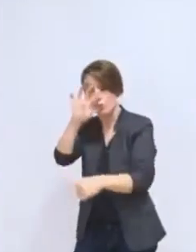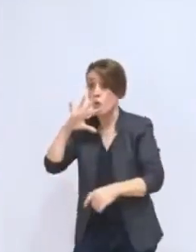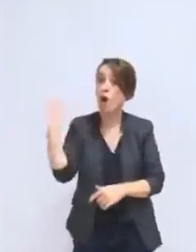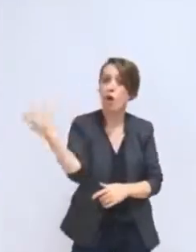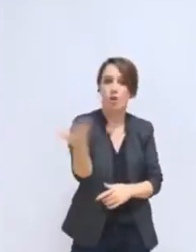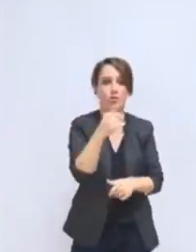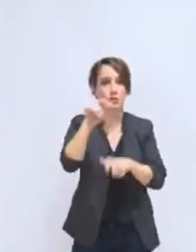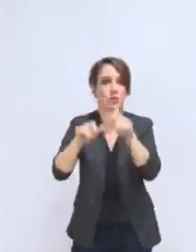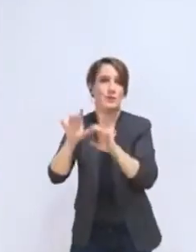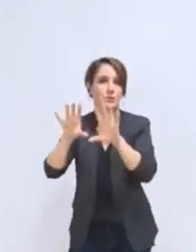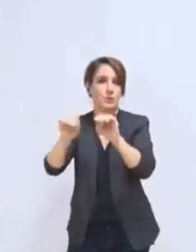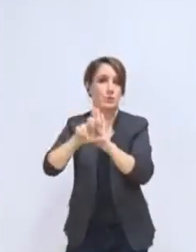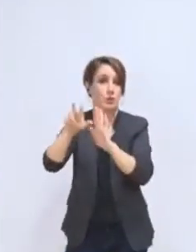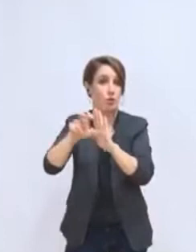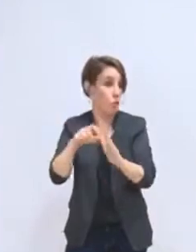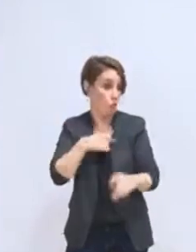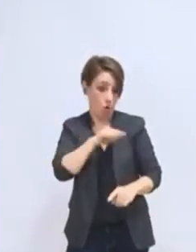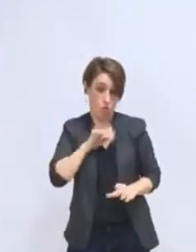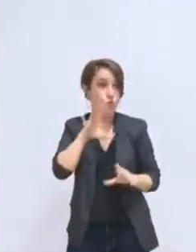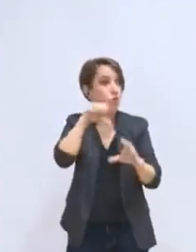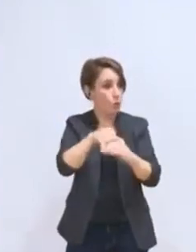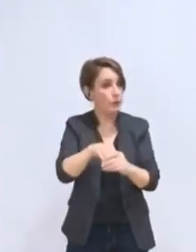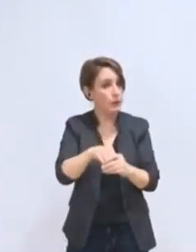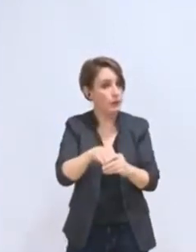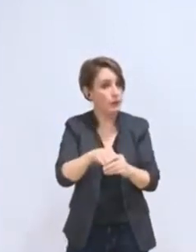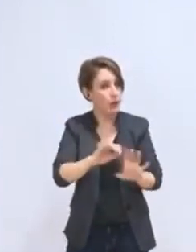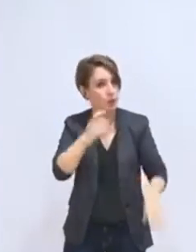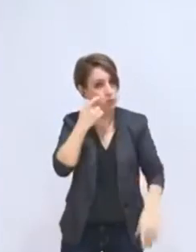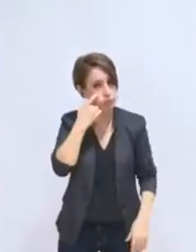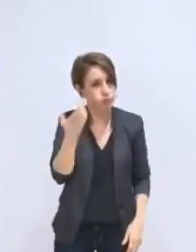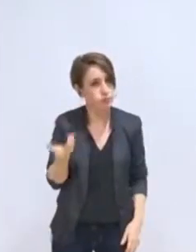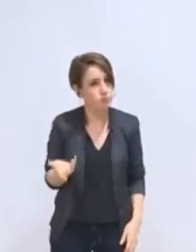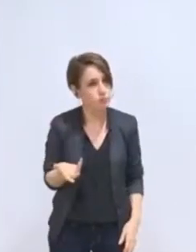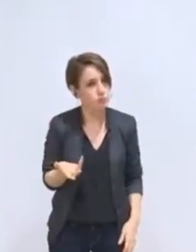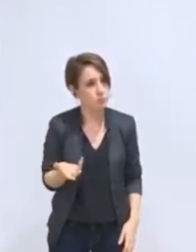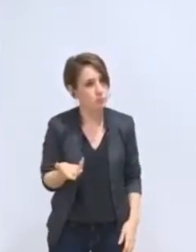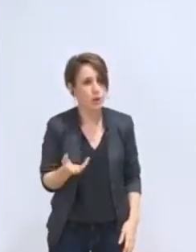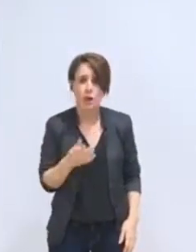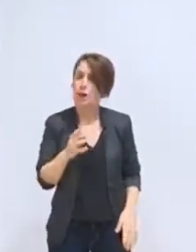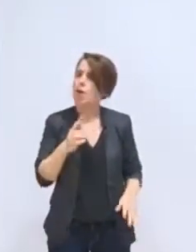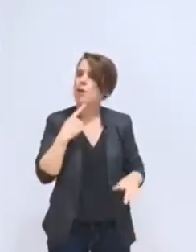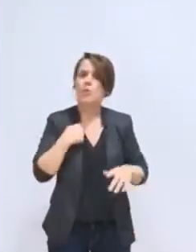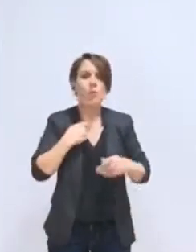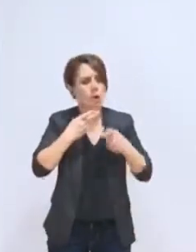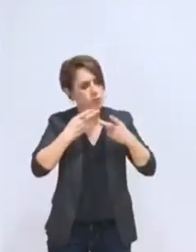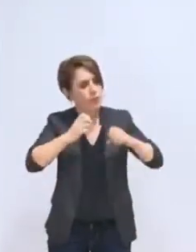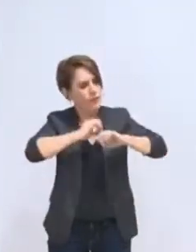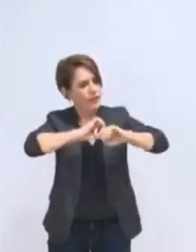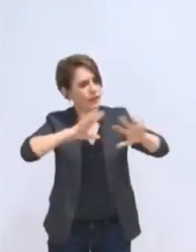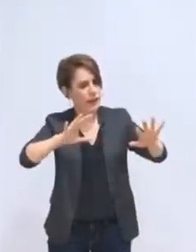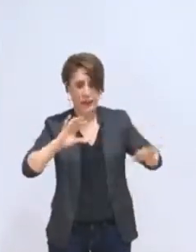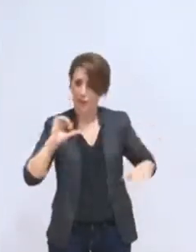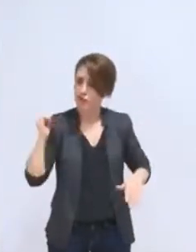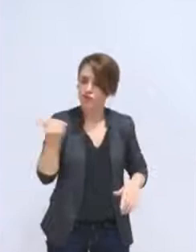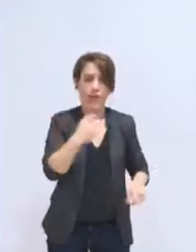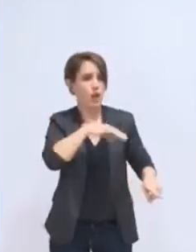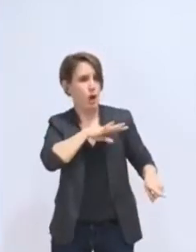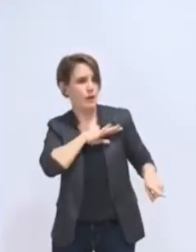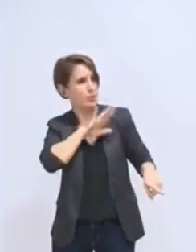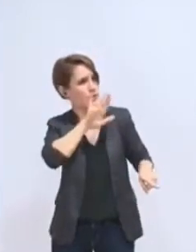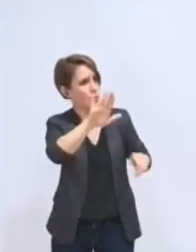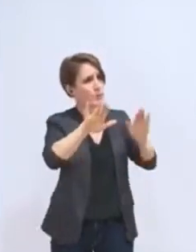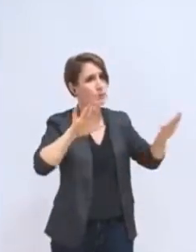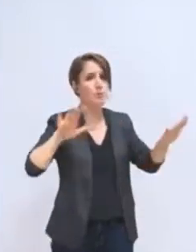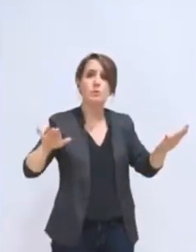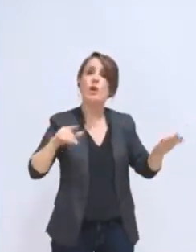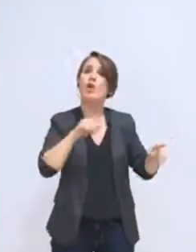concerne tous. Et je vais être très clair, chacun a sa part de responsabilité, vous, vous l'avez depuis trois ans maintenant,